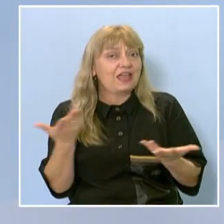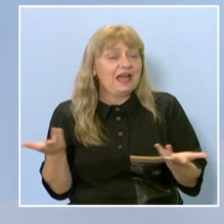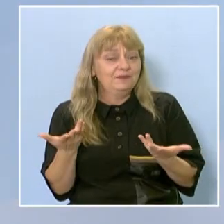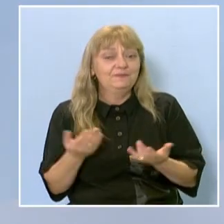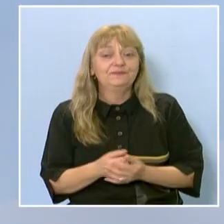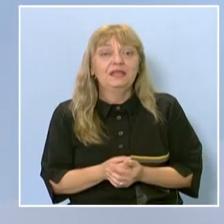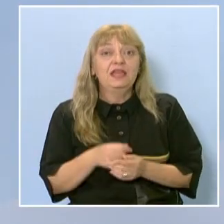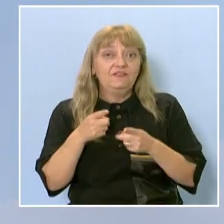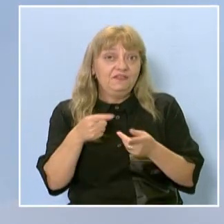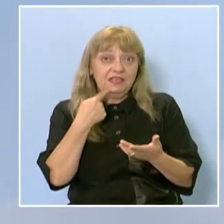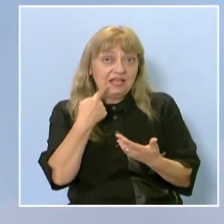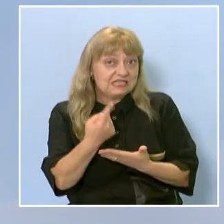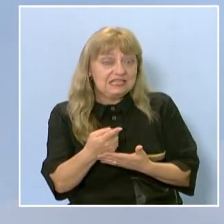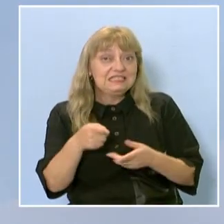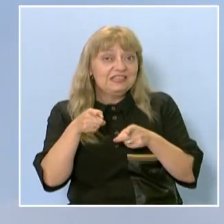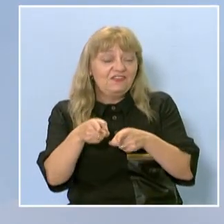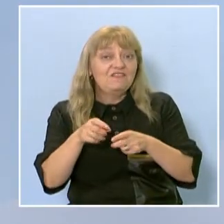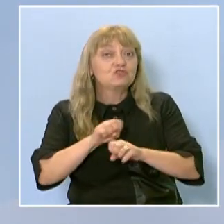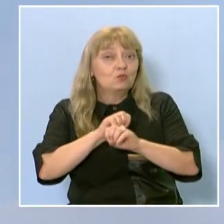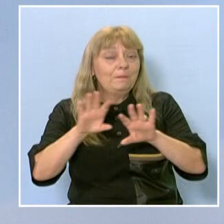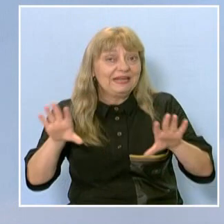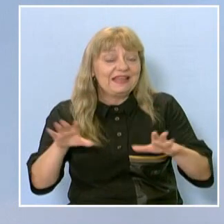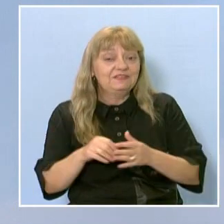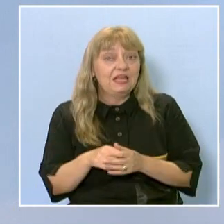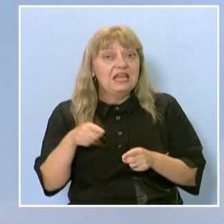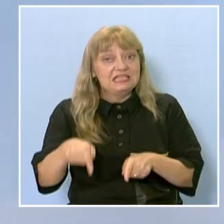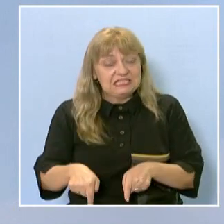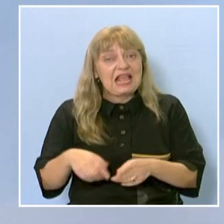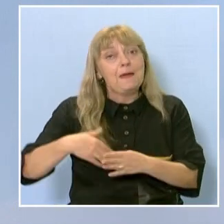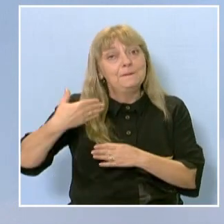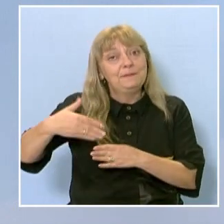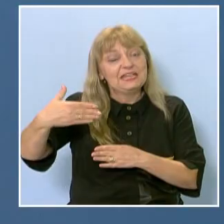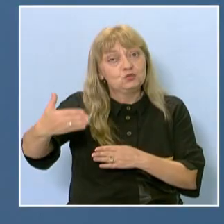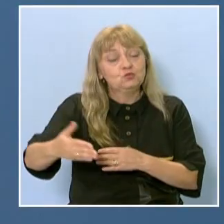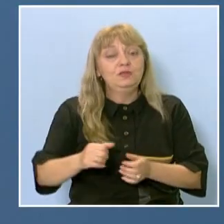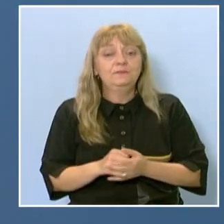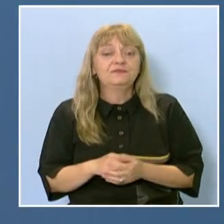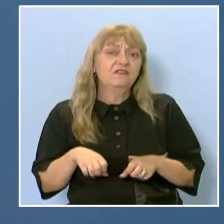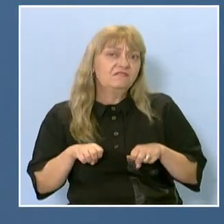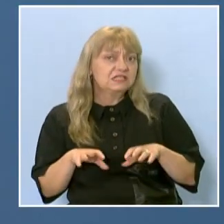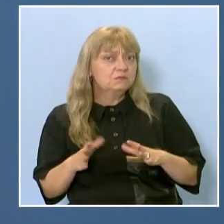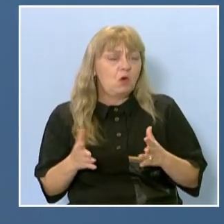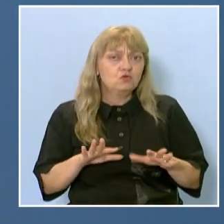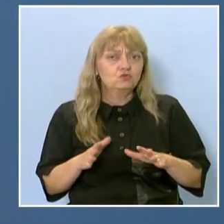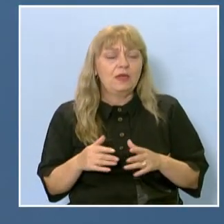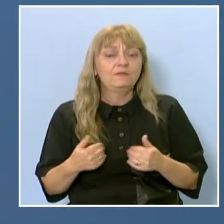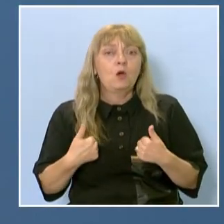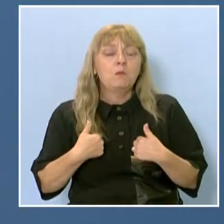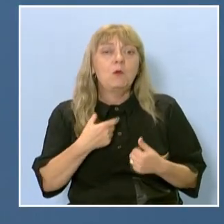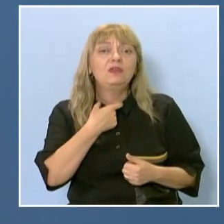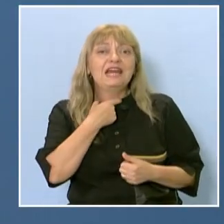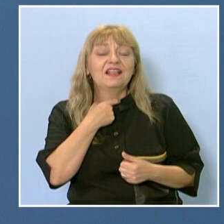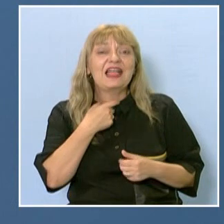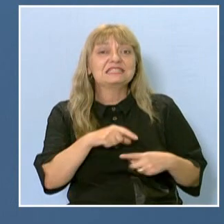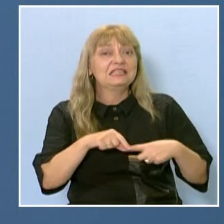подкаст? Още не. Още не. Това предстои. Възможно е, но класната ми и други